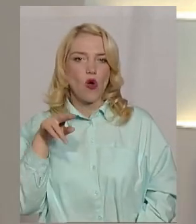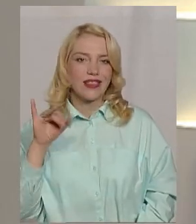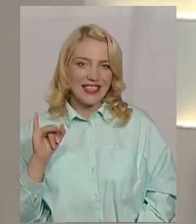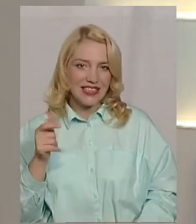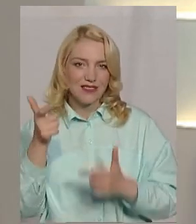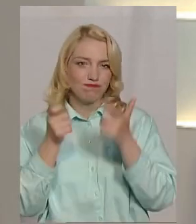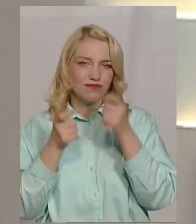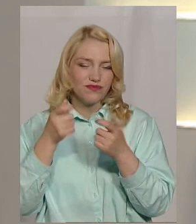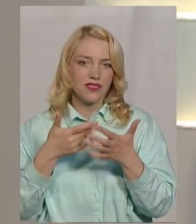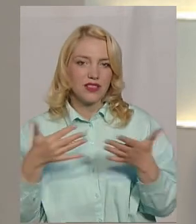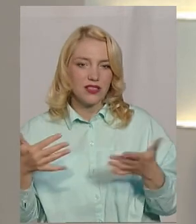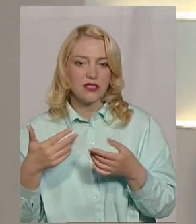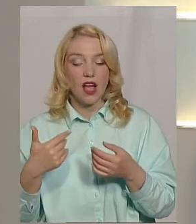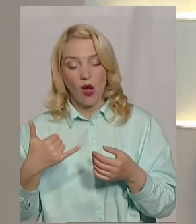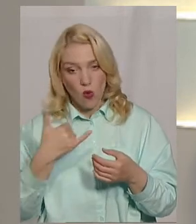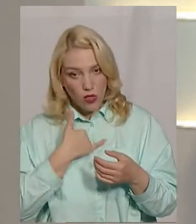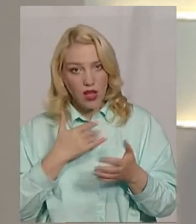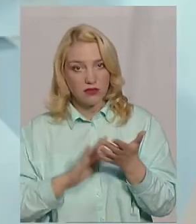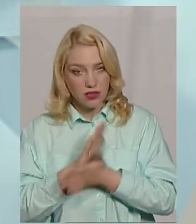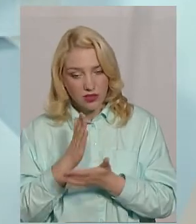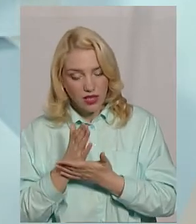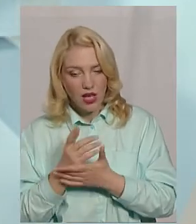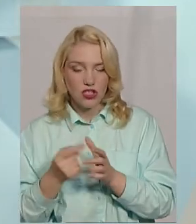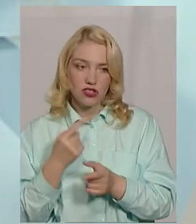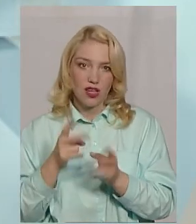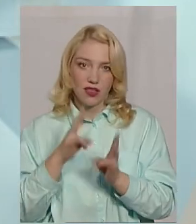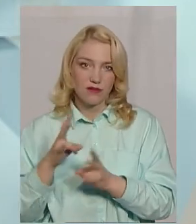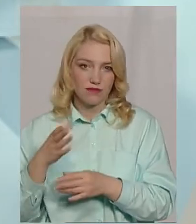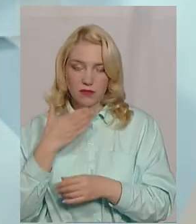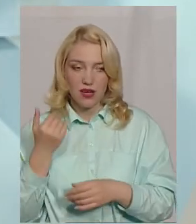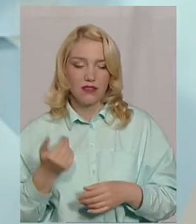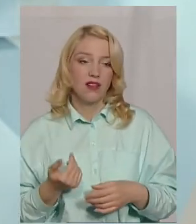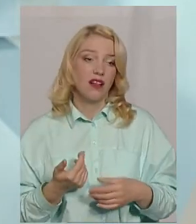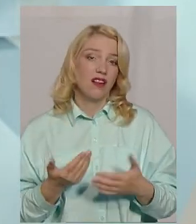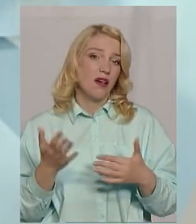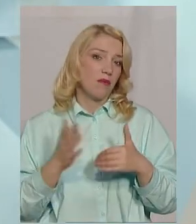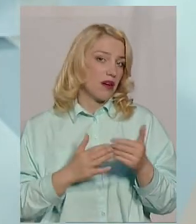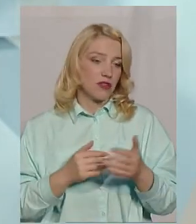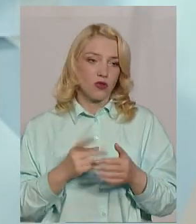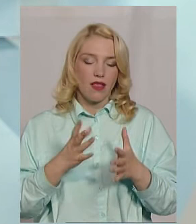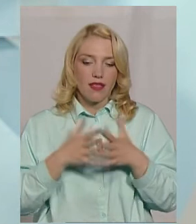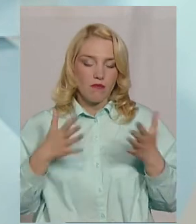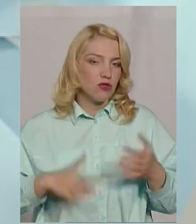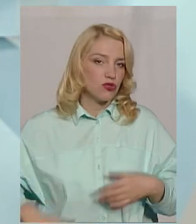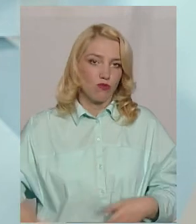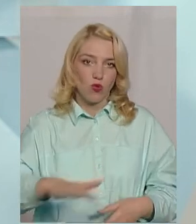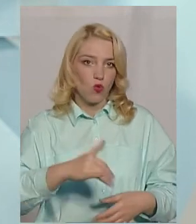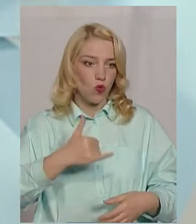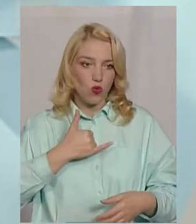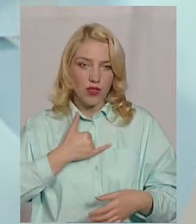області ягідні культури, і чи вони постраждали від дощів? Практикують. Ну, в першу чергу, найбільші площі в нас